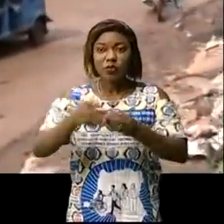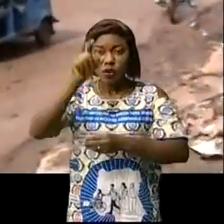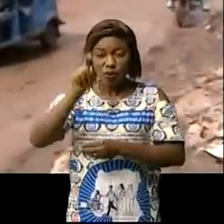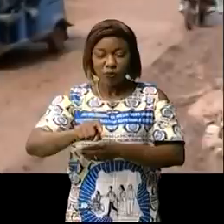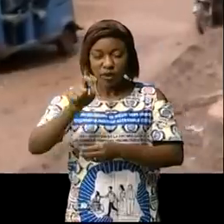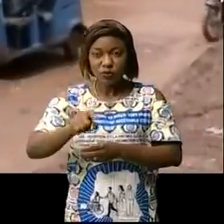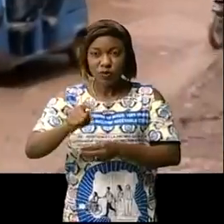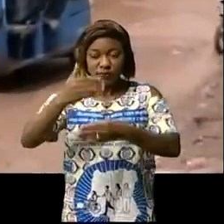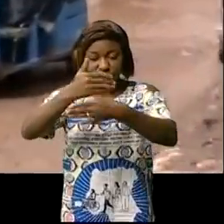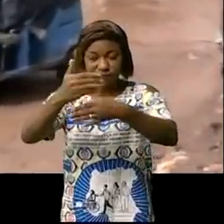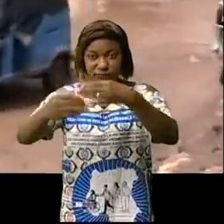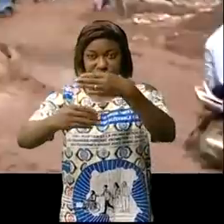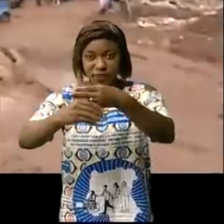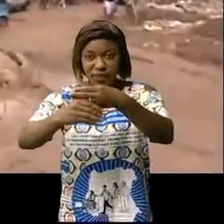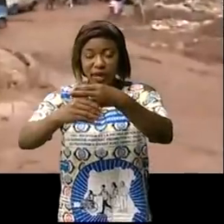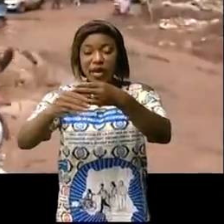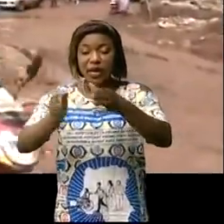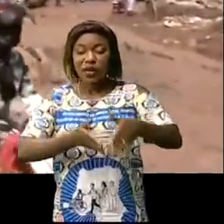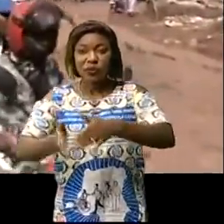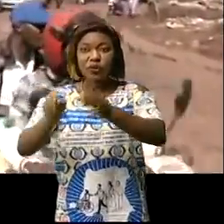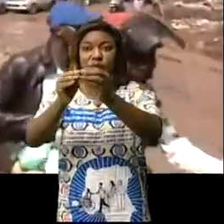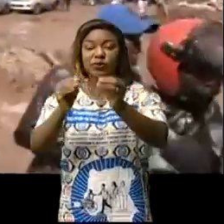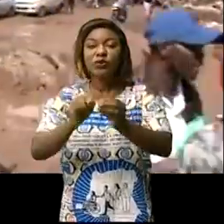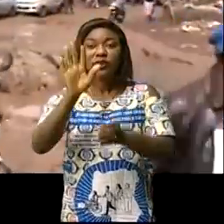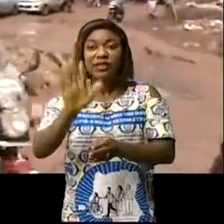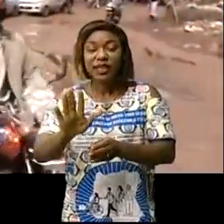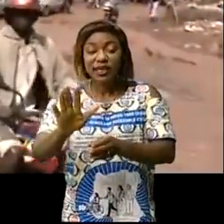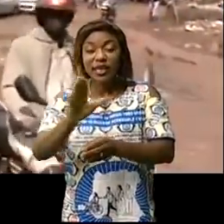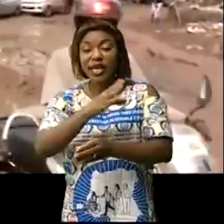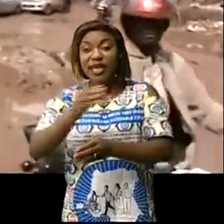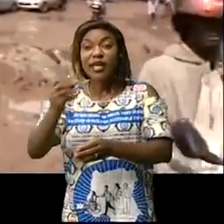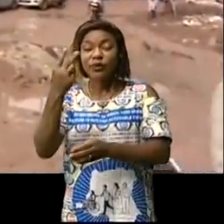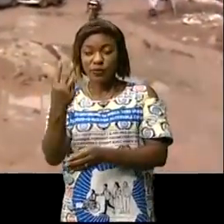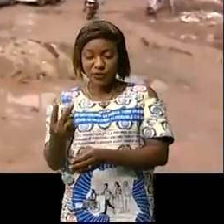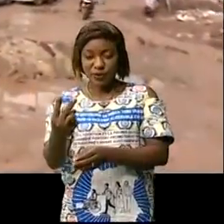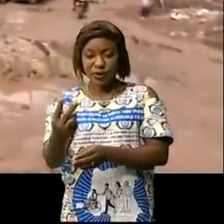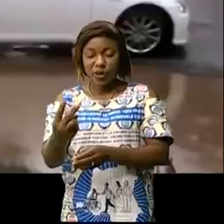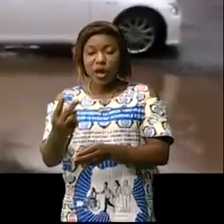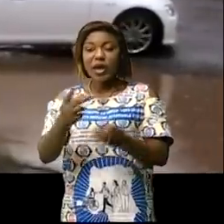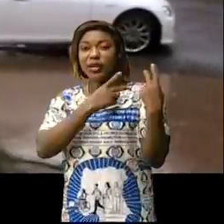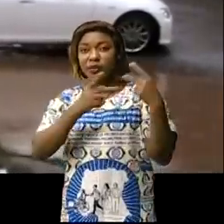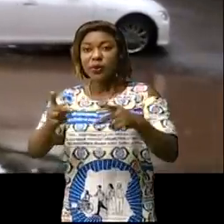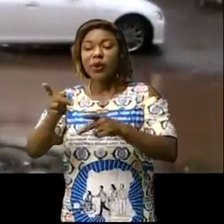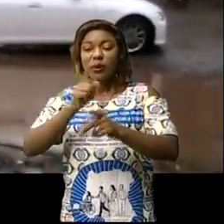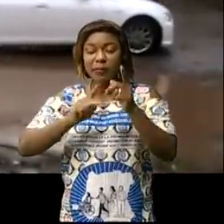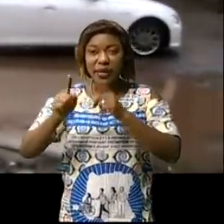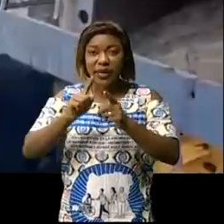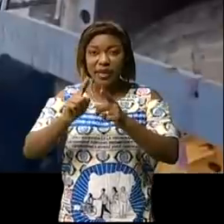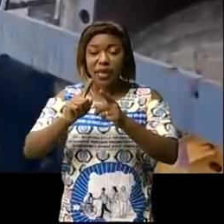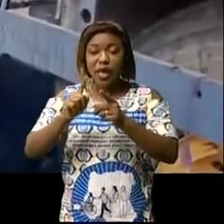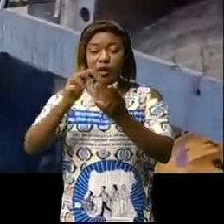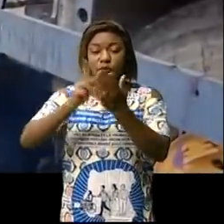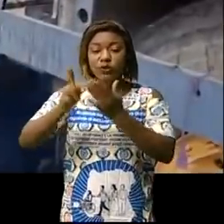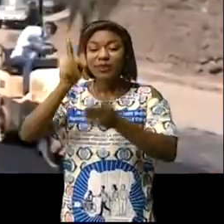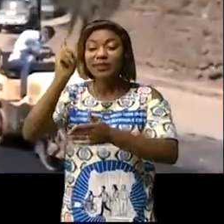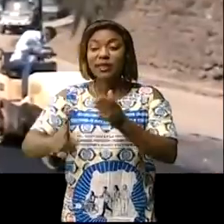5 et 2, les voiries de Bukavu et le reste des travaux de 100 jours ainsi que le projet BAD autour de